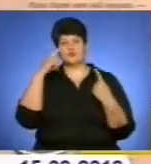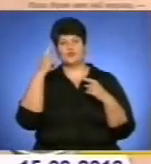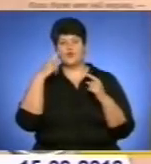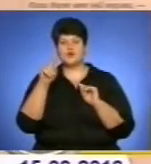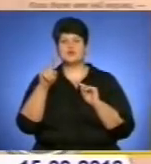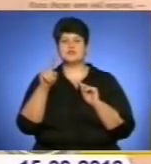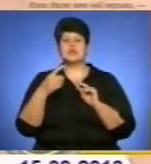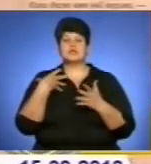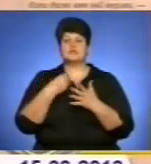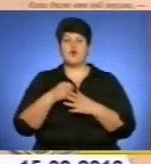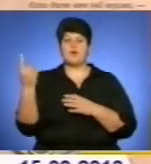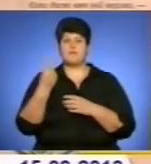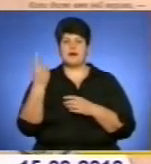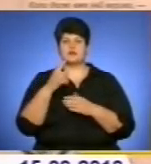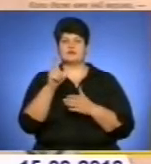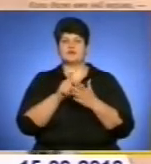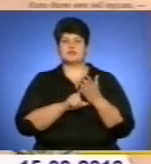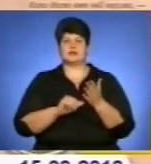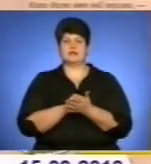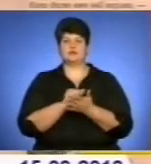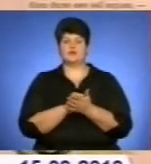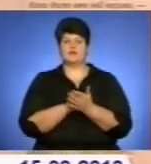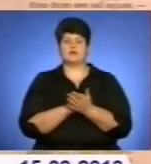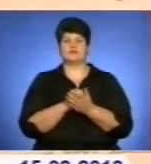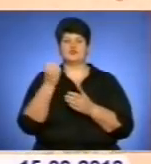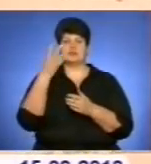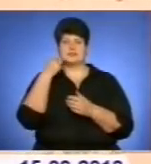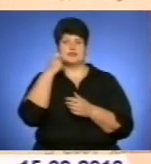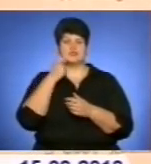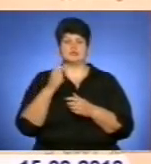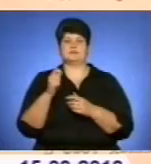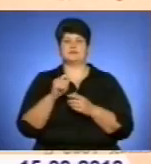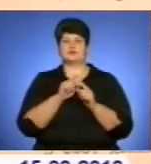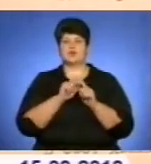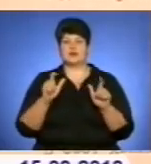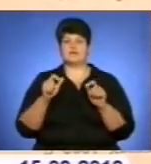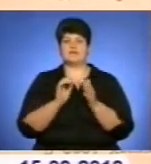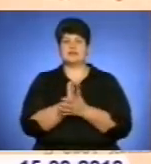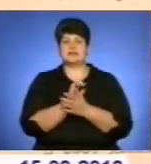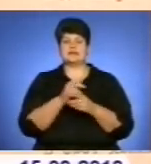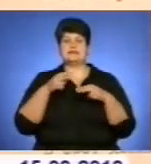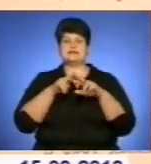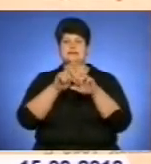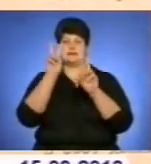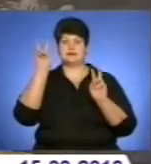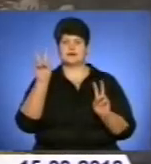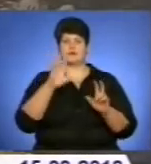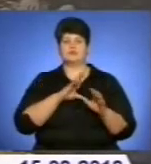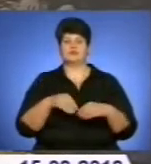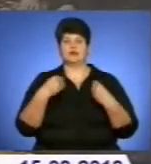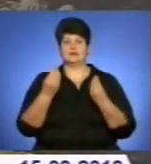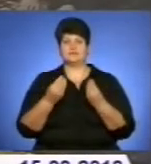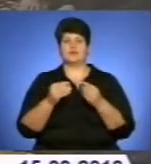крила». Подробиці у репортажі наших кореспондентів. Михайло Левицький народився на Львівщині. З дитинства